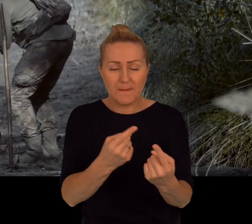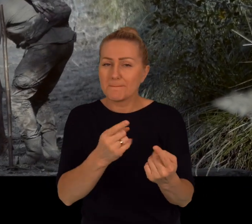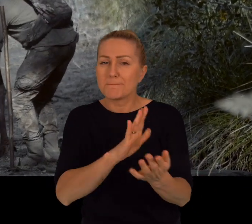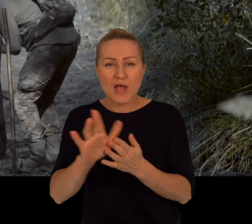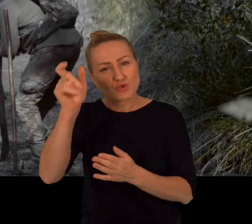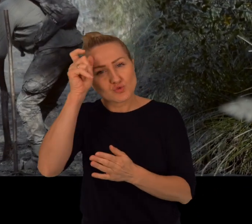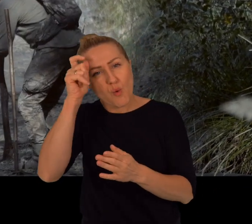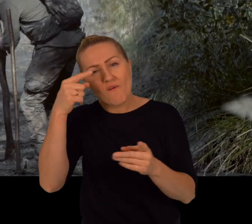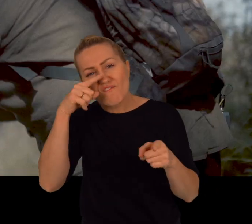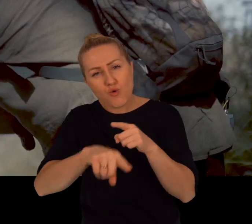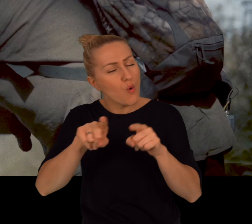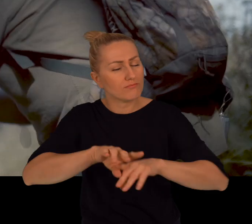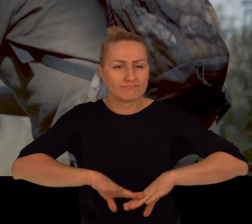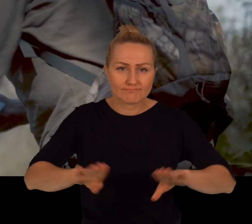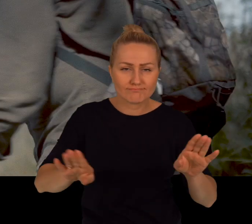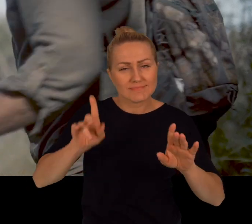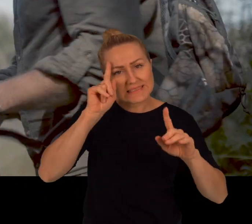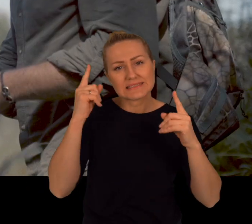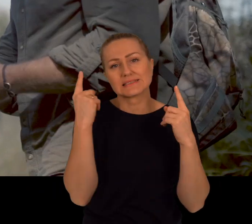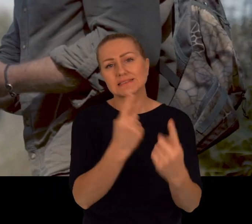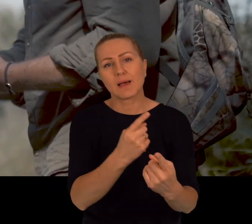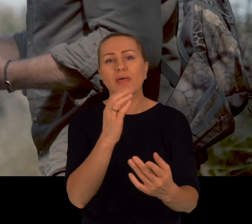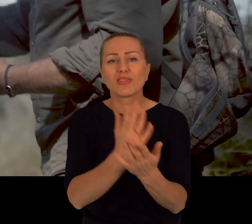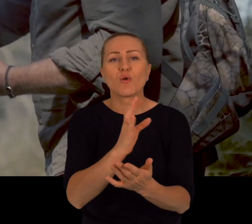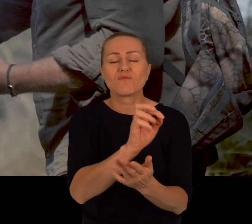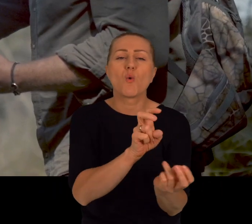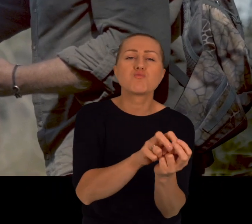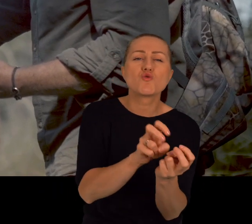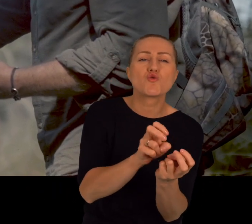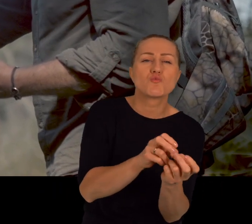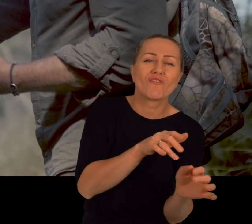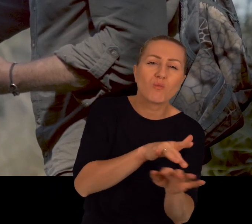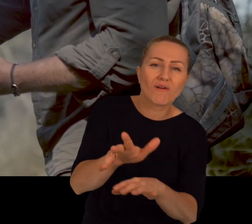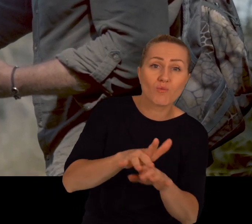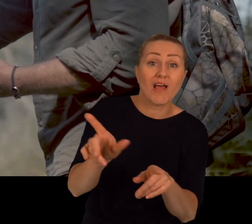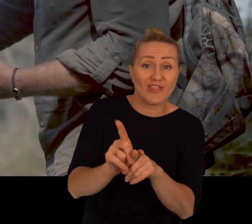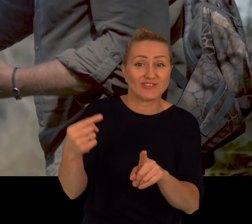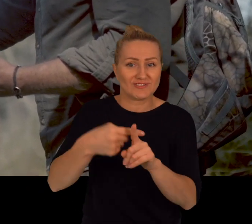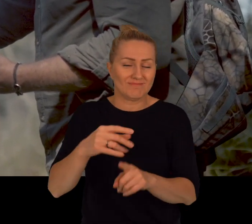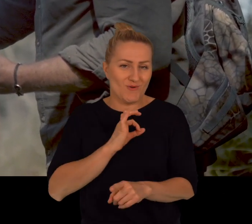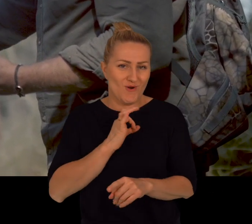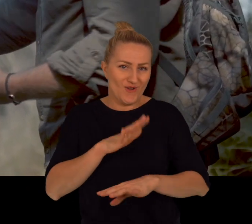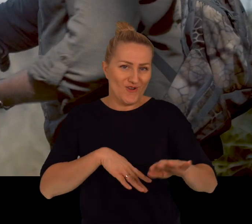bez ingerencji człowieka, tylko i wyłącznie pod dyktando bobrów. No i niewielkie moje.